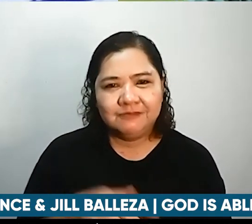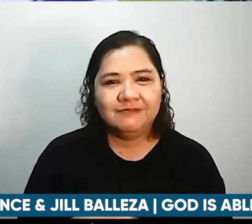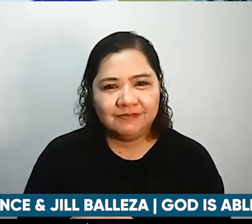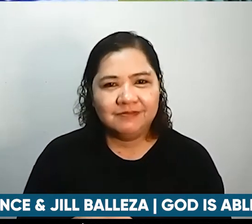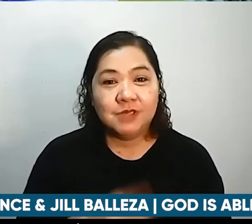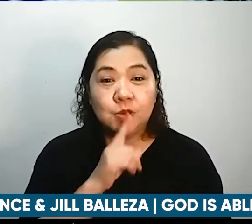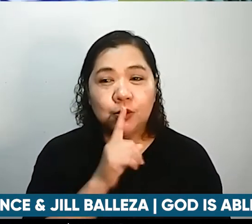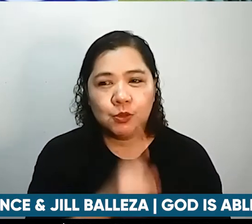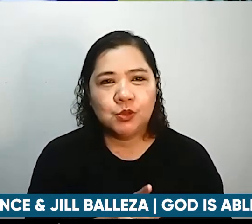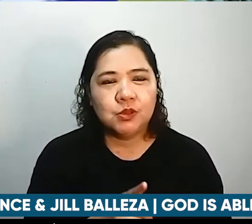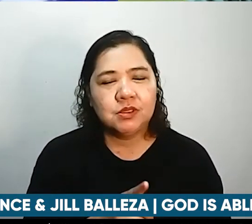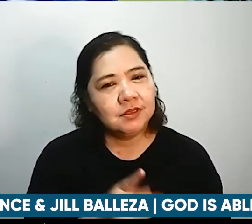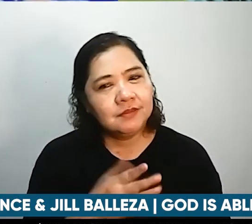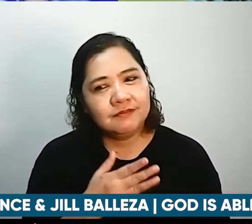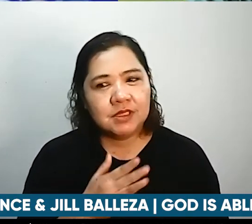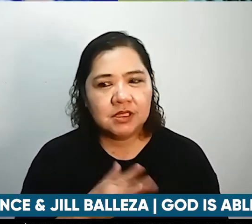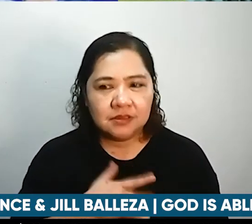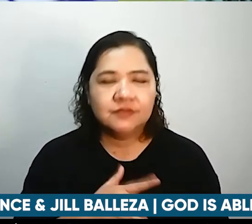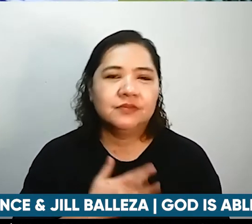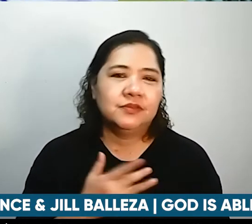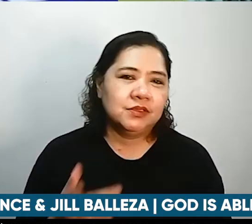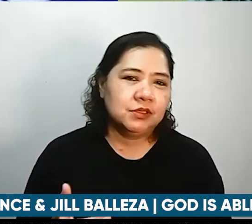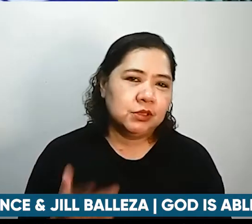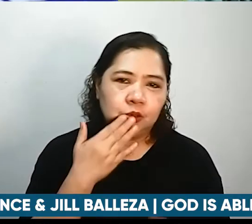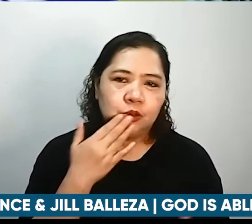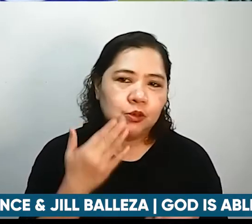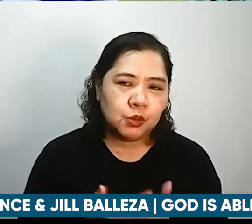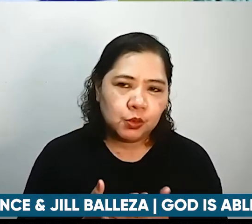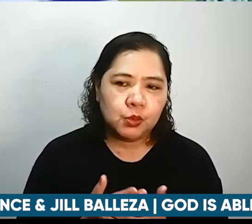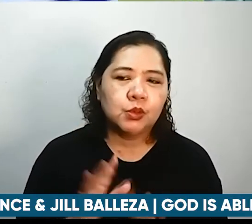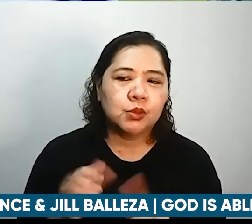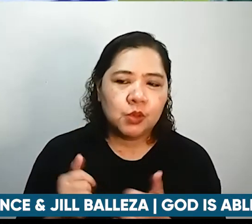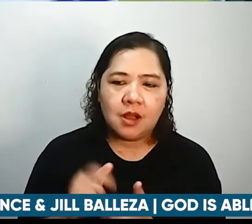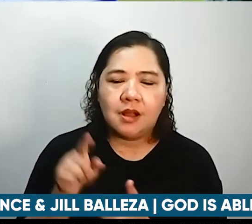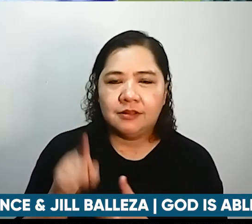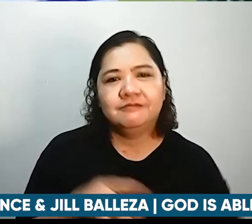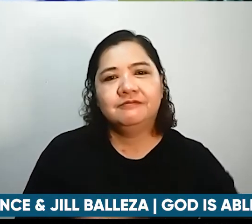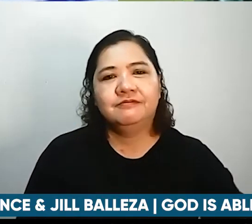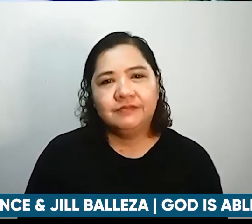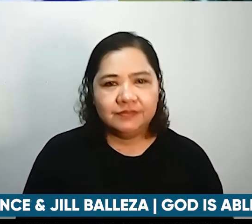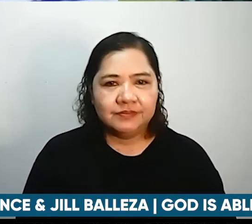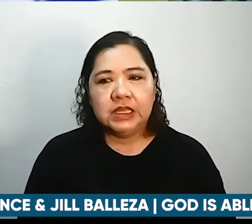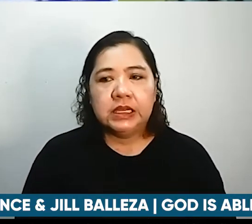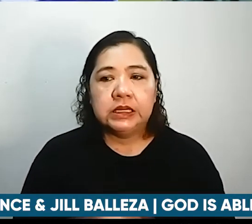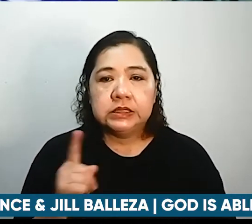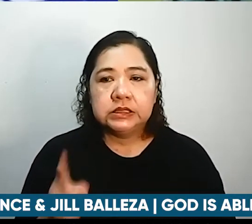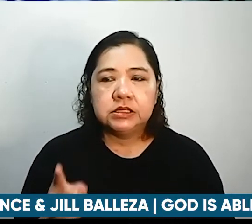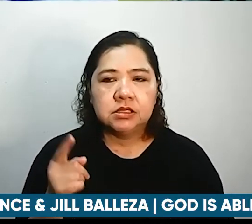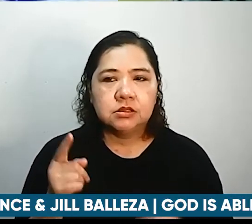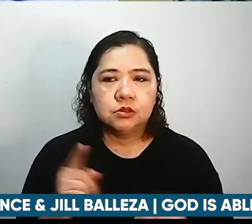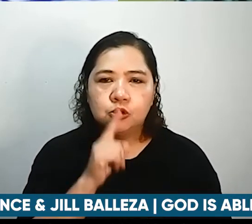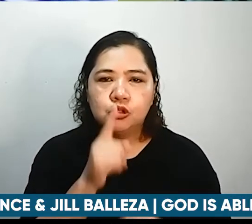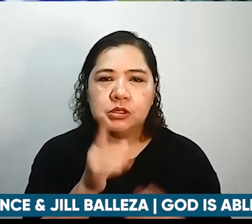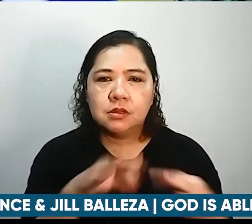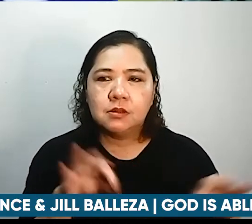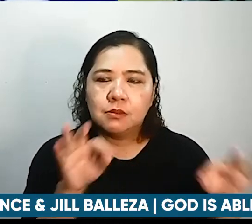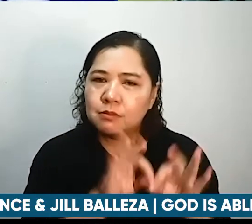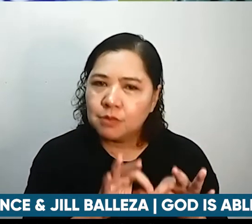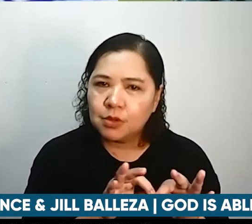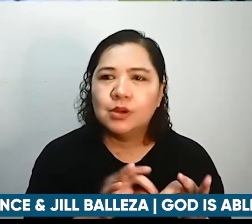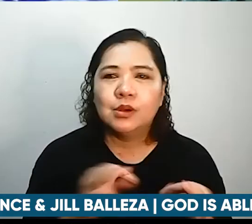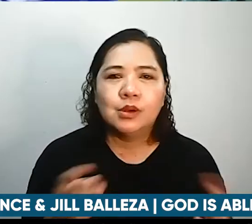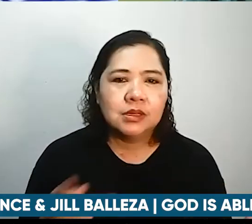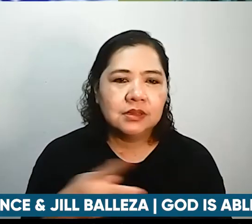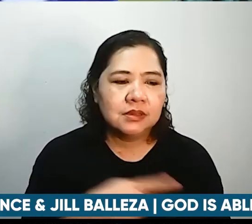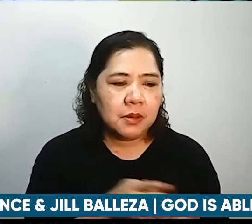kamustahin ka and itong bridging event yun yung isa sa highlights namin na gustong gawin kamusta ka na